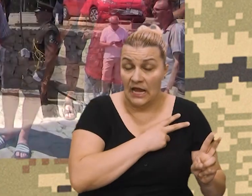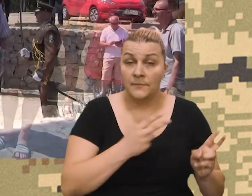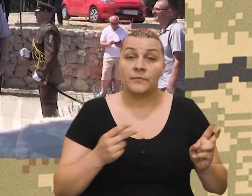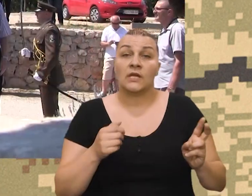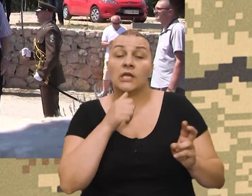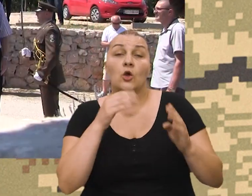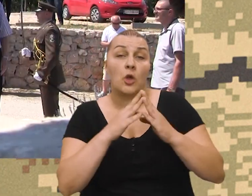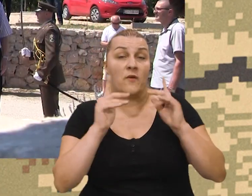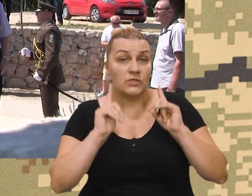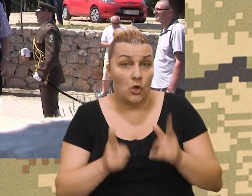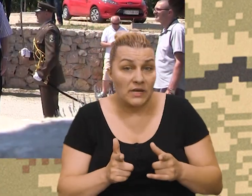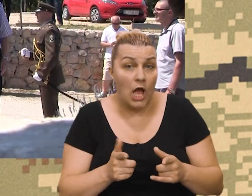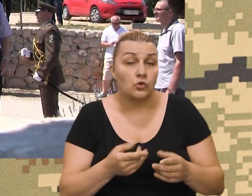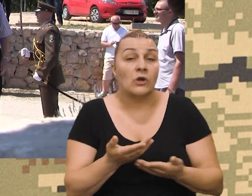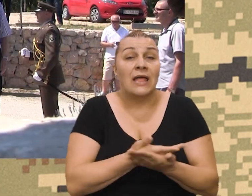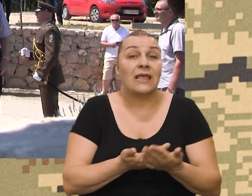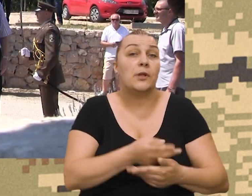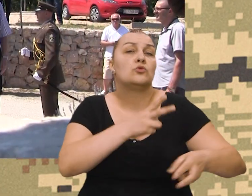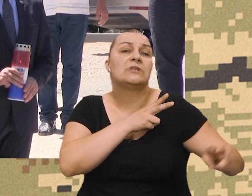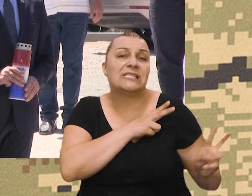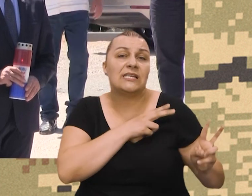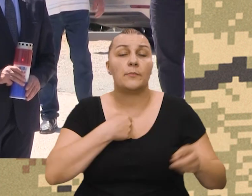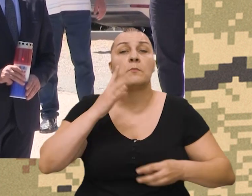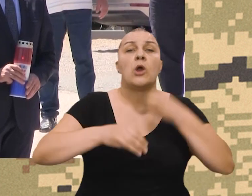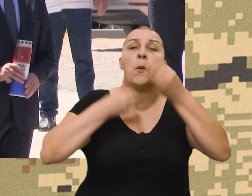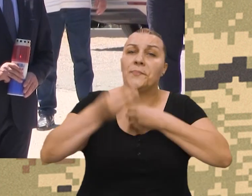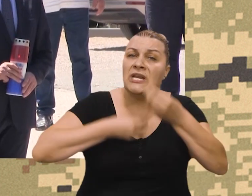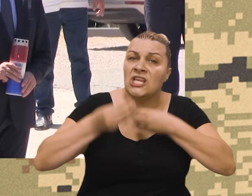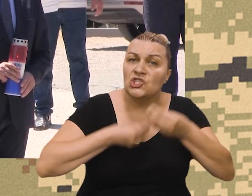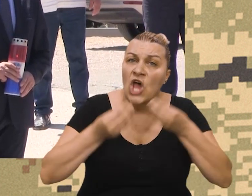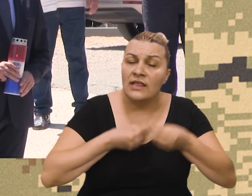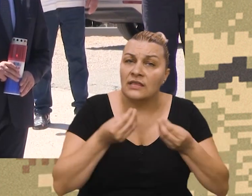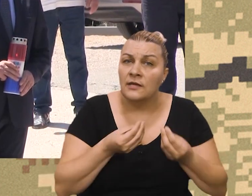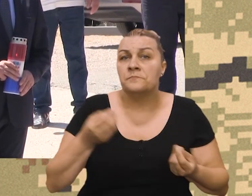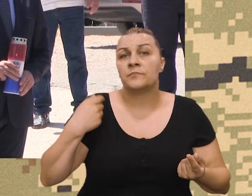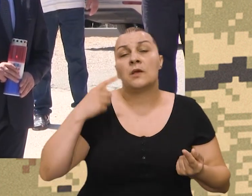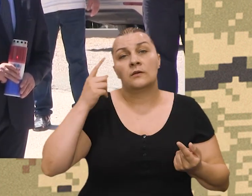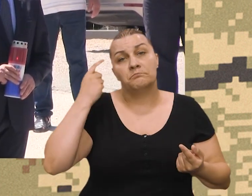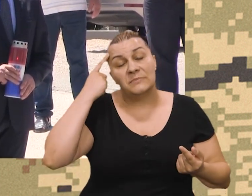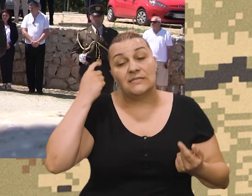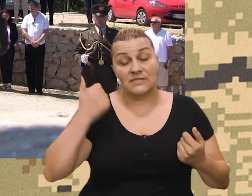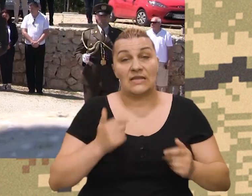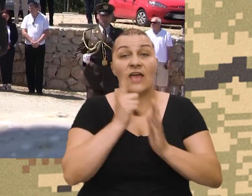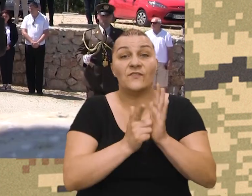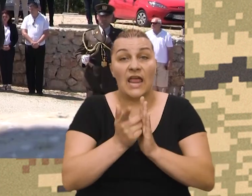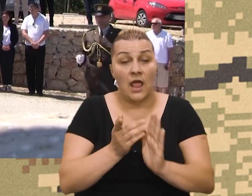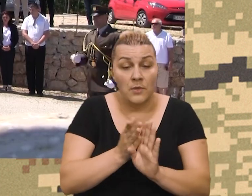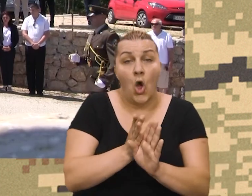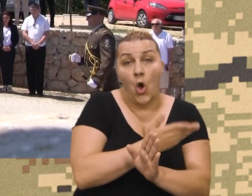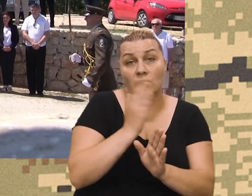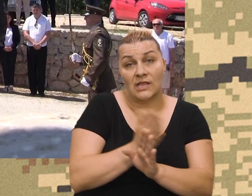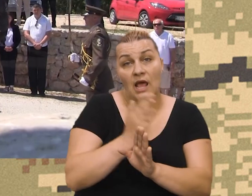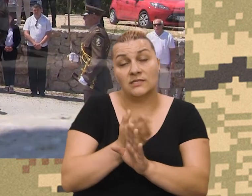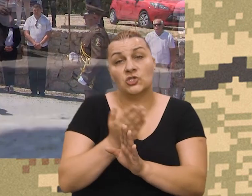ako u domovinskom ratu na temelju istine nećemo pričati, fakat je činjenica. Mislim da je vrijeme što